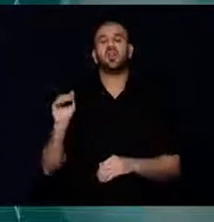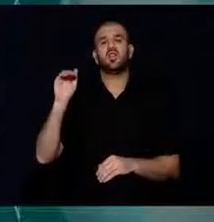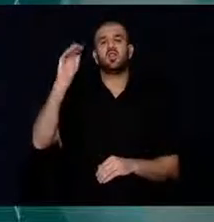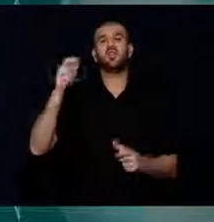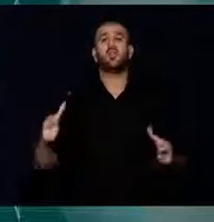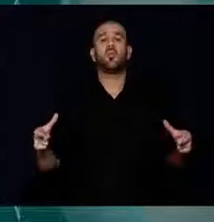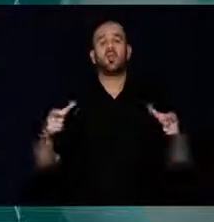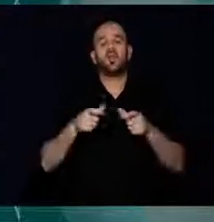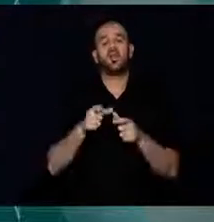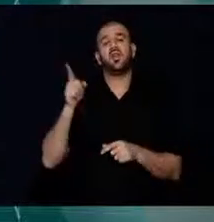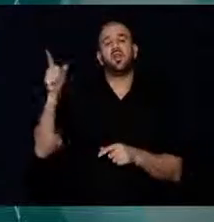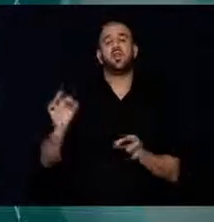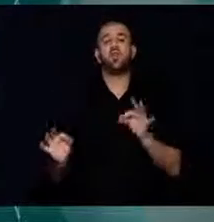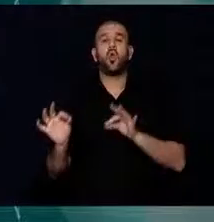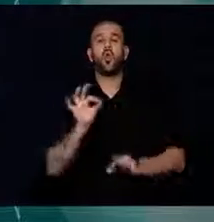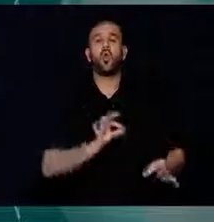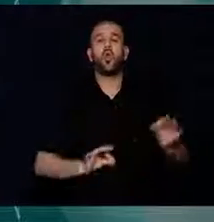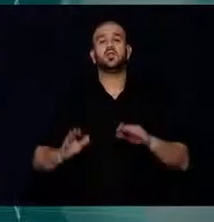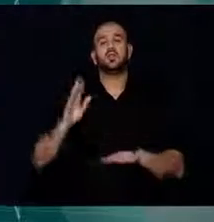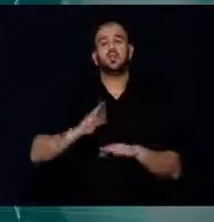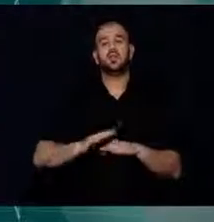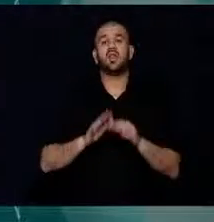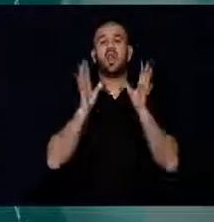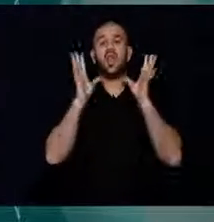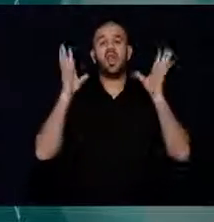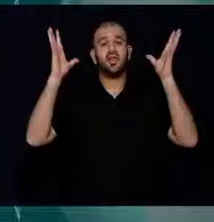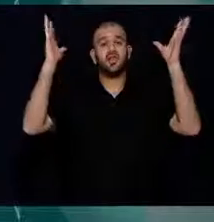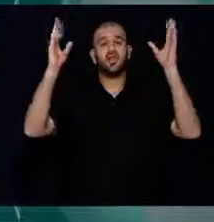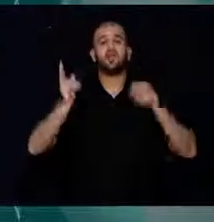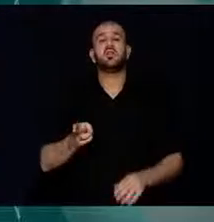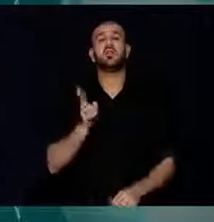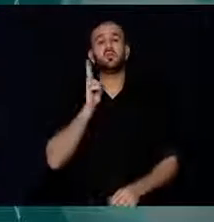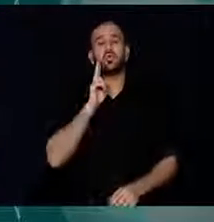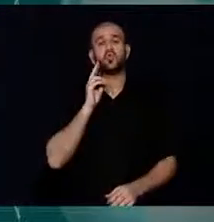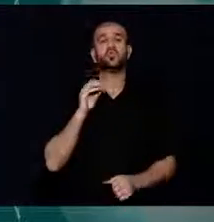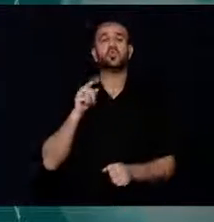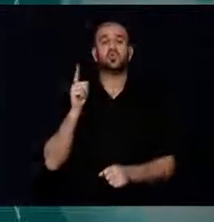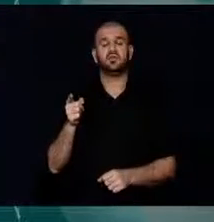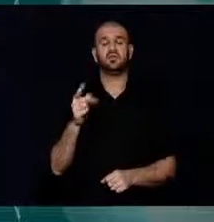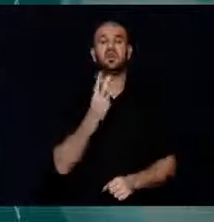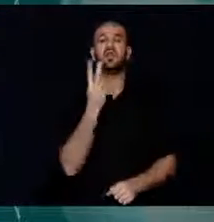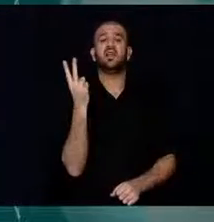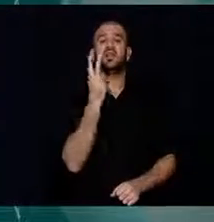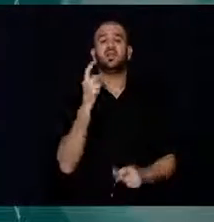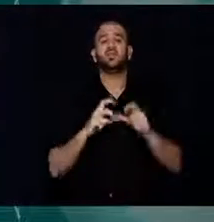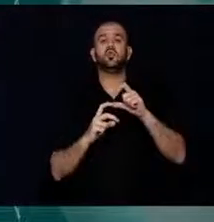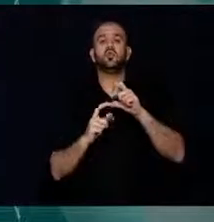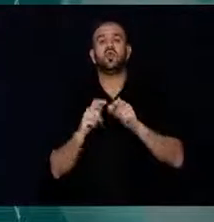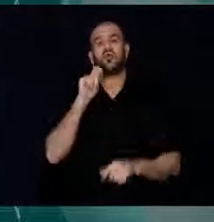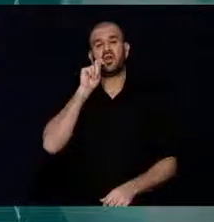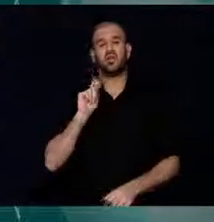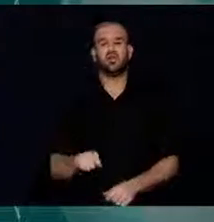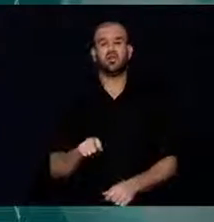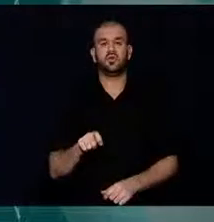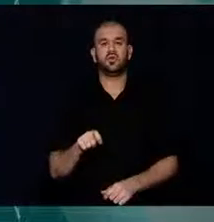organize edilen etkinliklerin sonuncusuysa 20 Şubat'ta gerçekleştirildi.